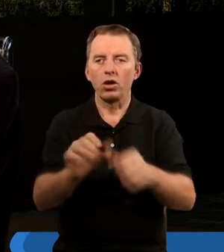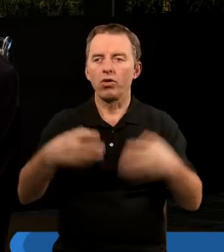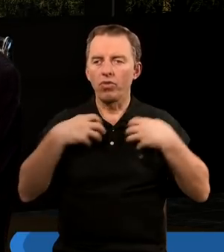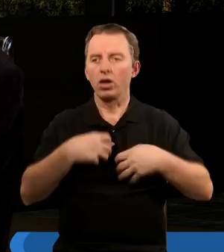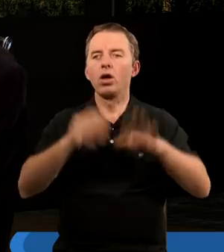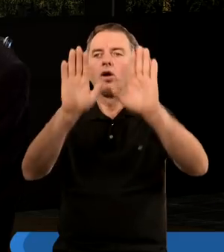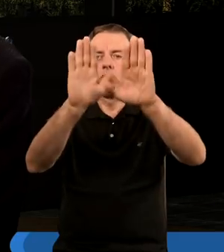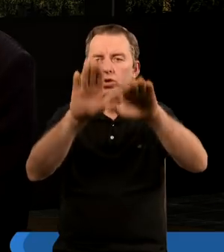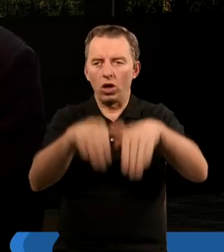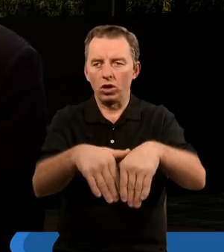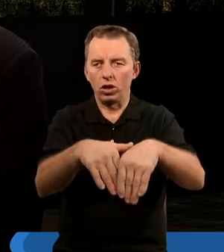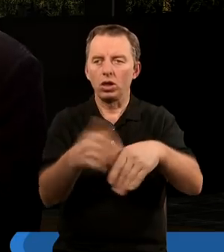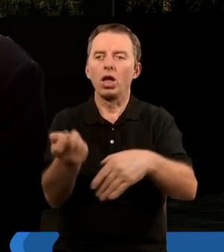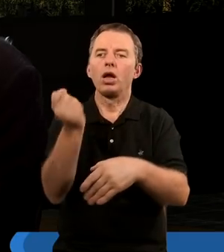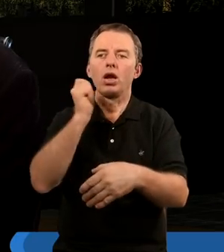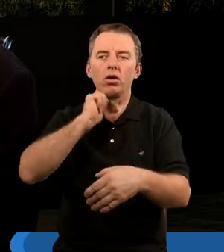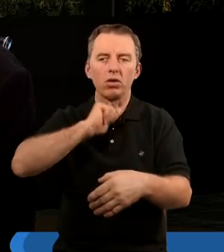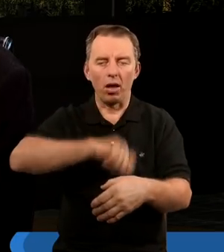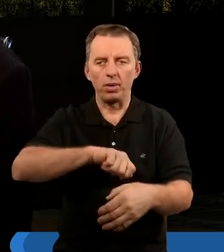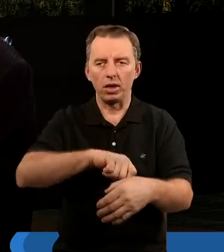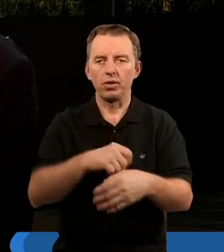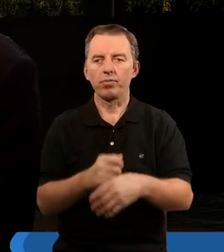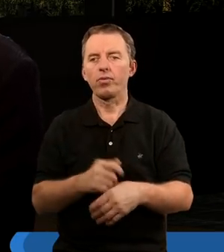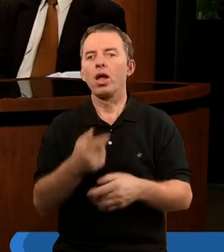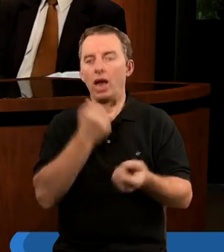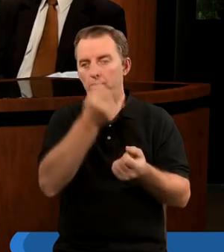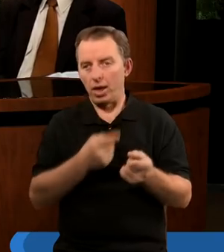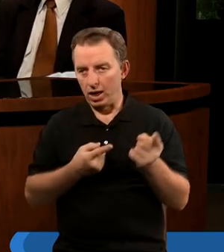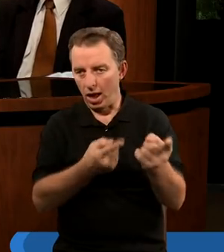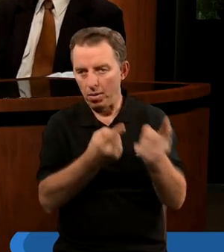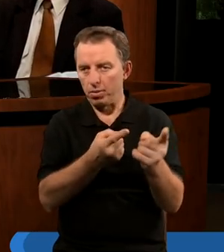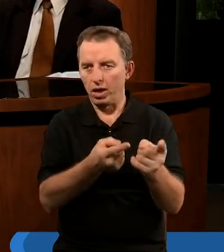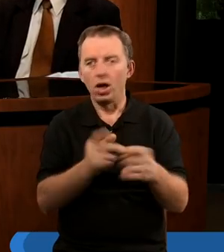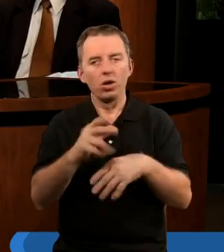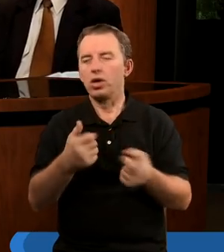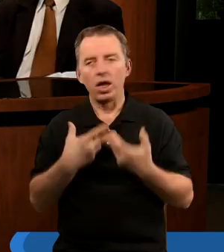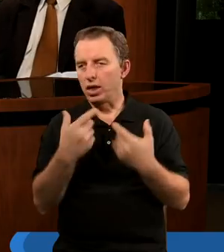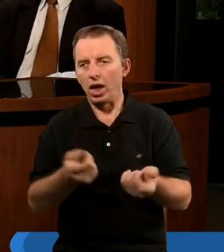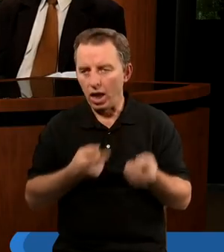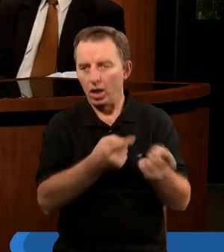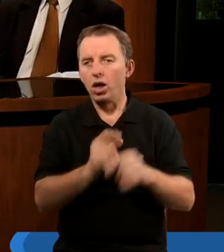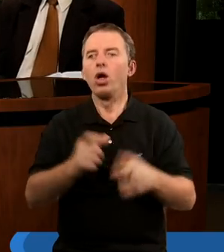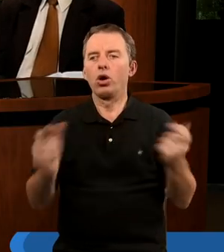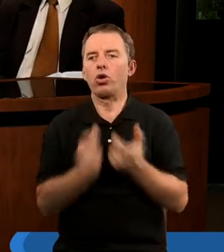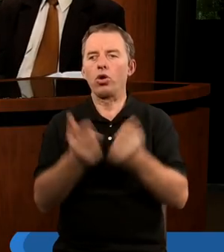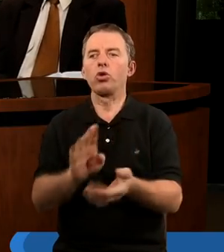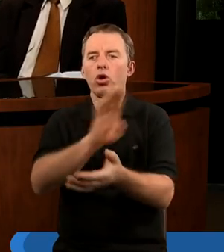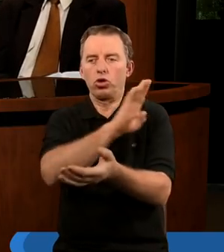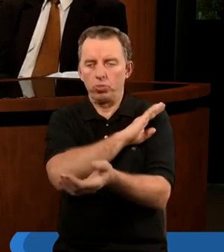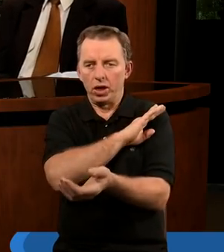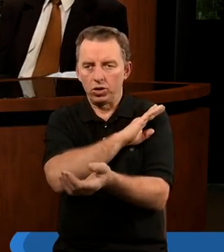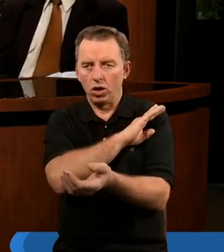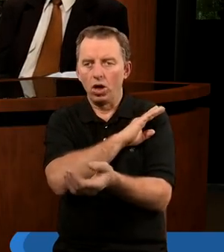zwierzęcia, zostaną zabici. Czyli najpierw namawia, a jak się nie da namówić, to grozi śmiercią.